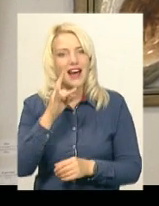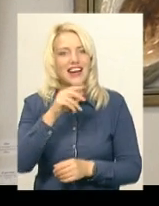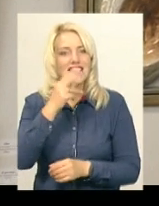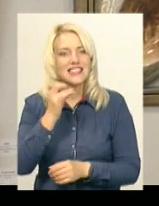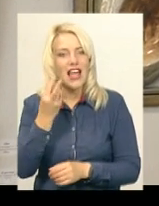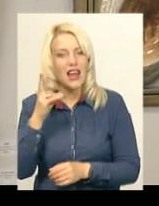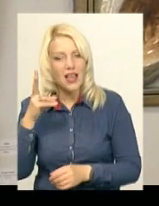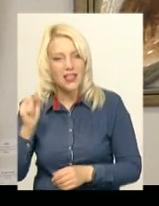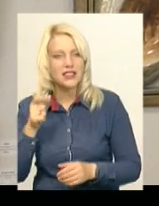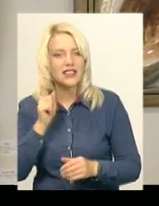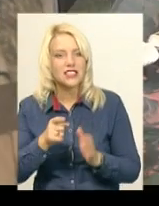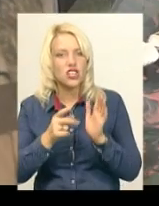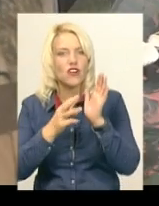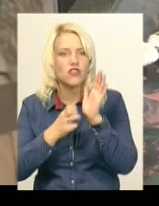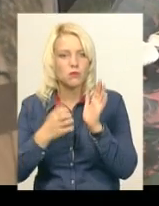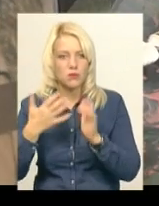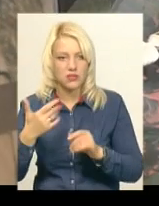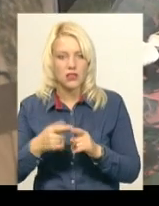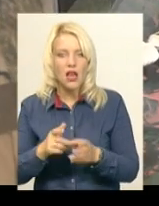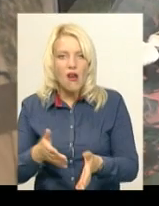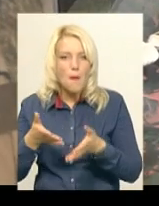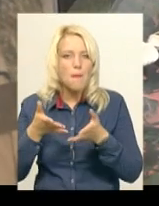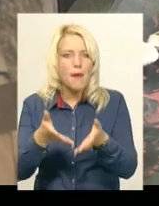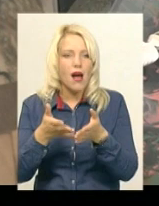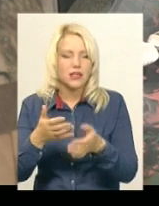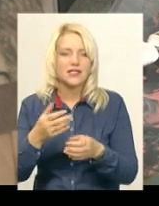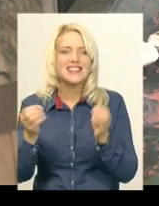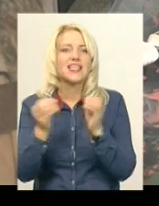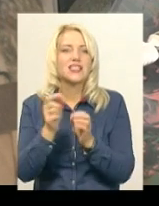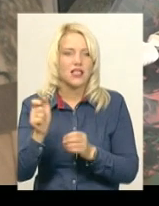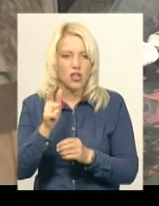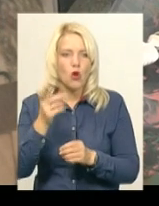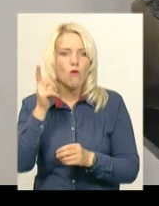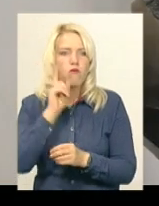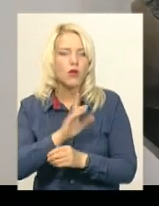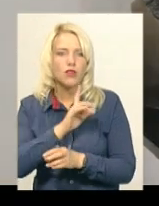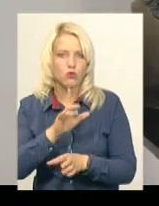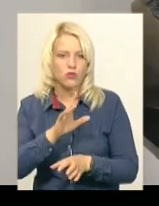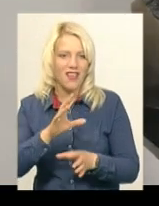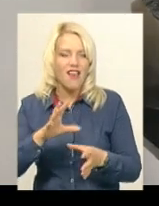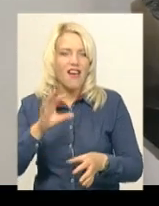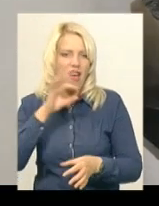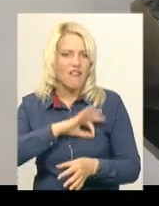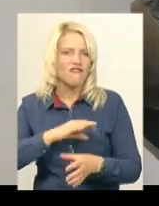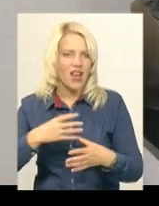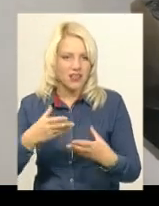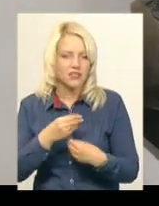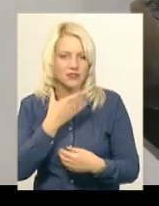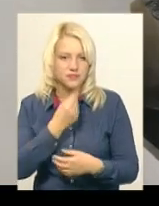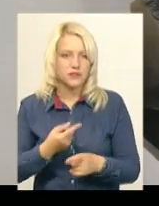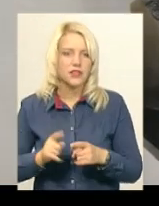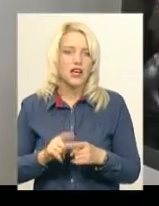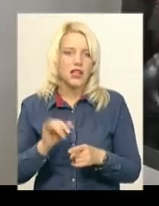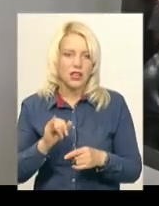Автор каже, випалює свої роботи інколи до п'яти разів, доки не досягне бажаного ефекту. Інколи покриває надглазурний розпис фарбою люстр для